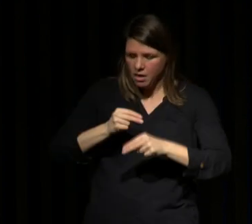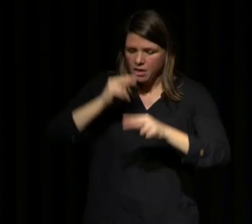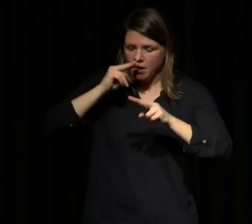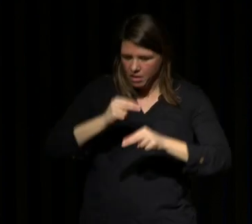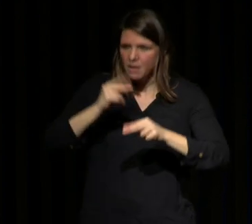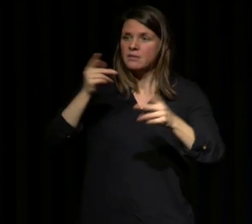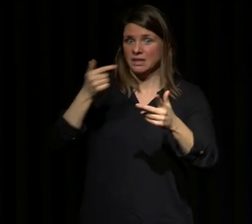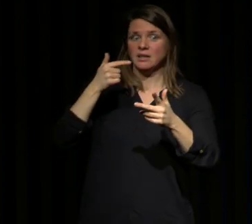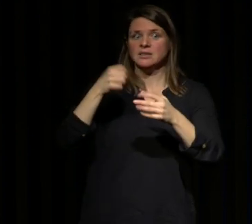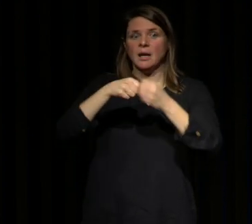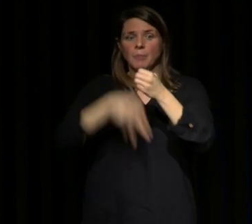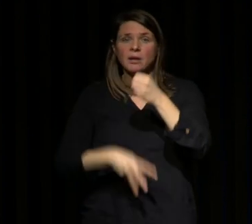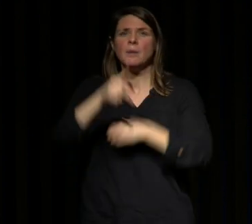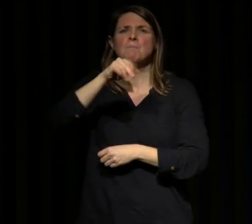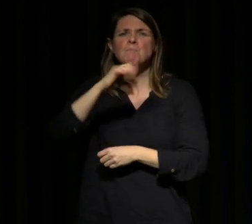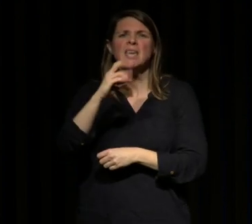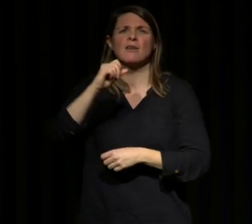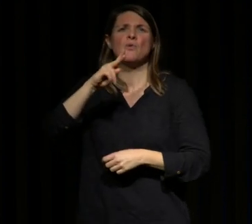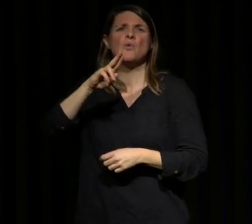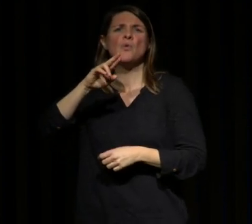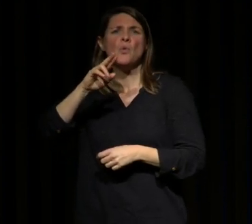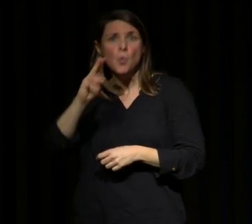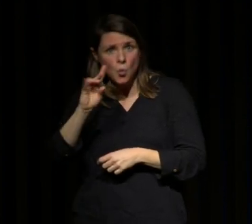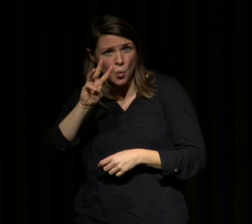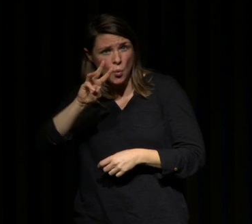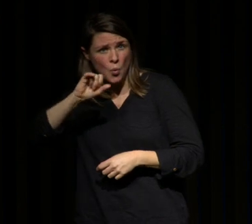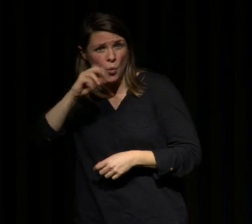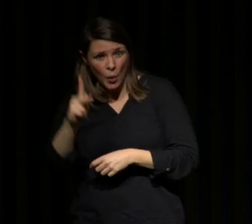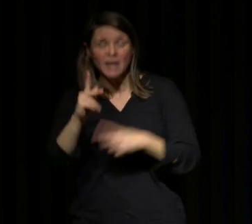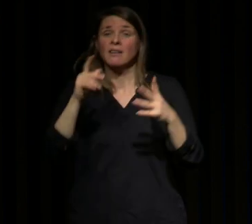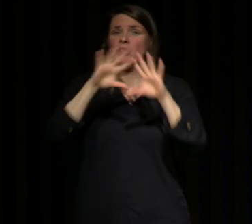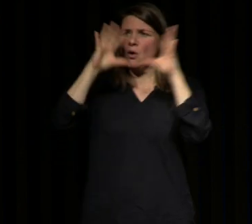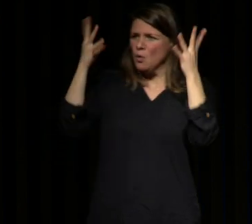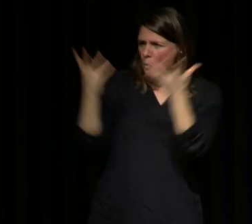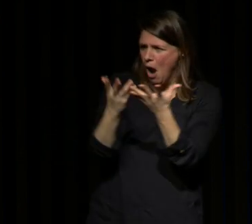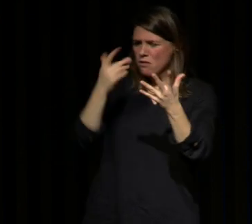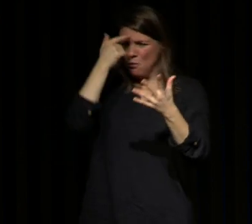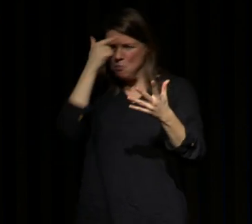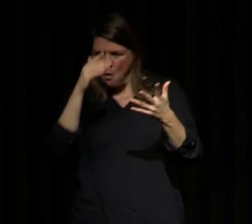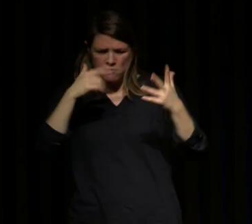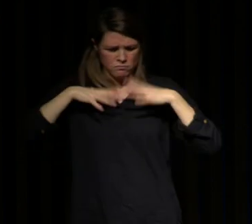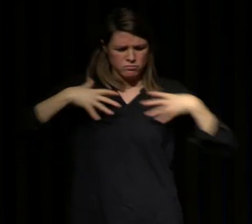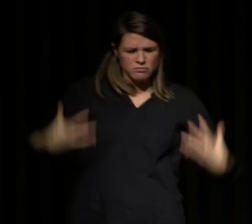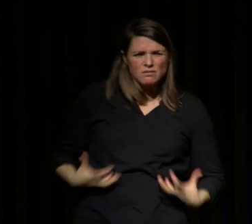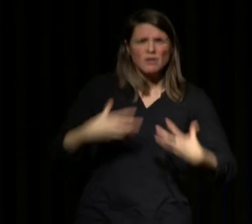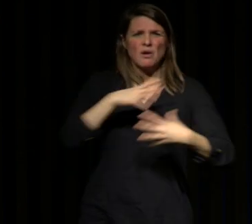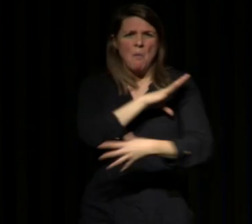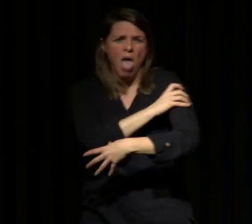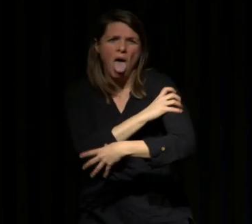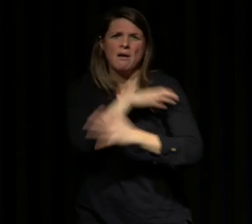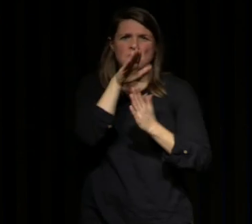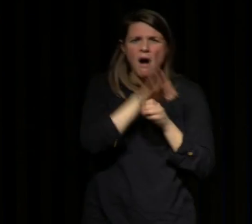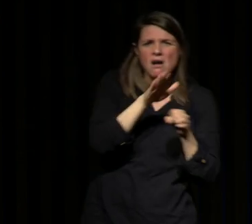de syndrome de Pequick et on pensait que c'était une maladie globale qui comprenait l'obésité l'hypertension artérielle l'insuffisance